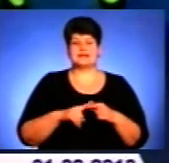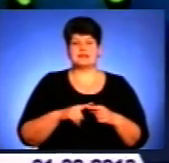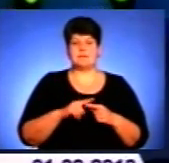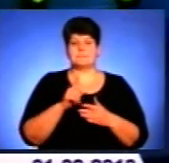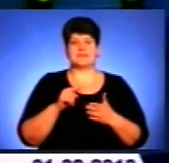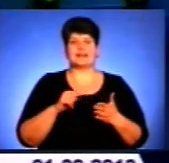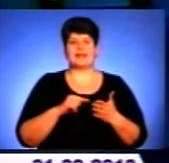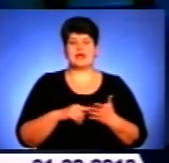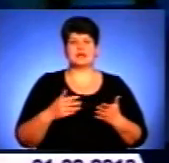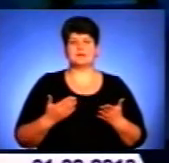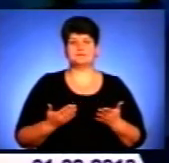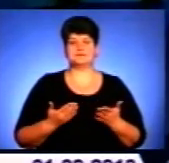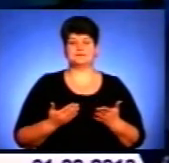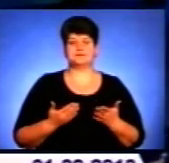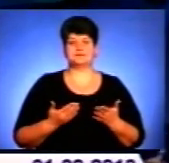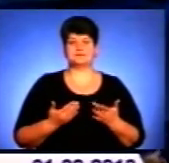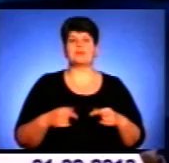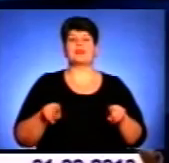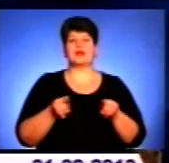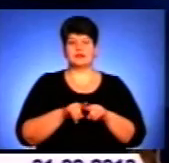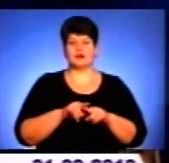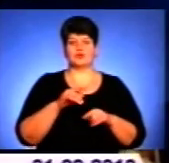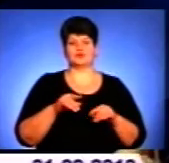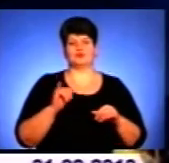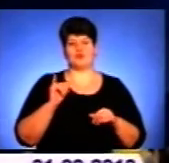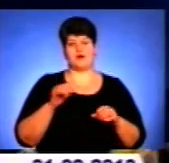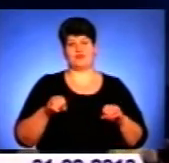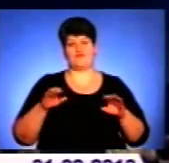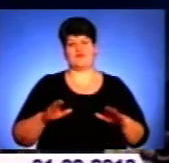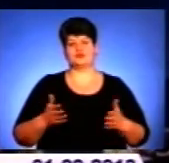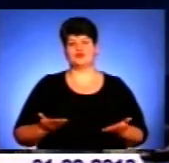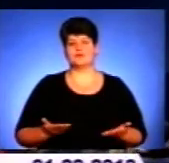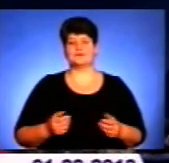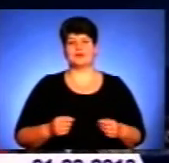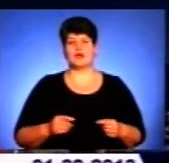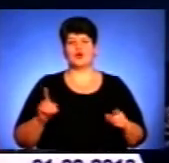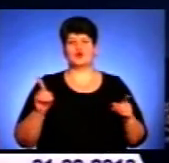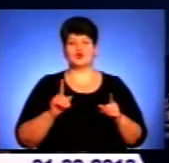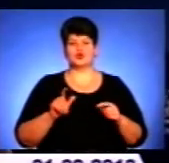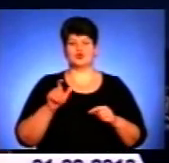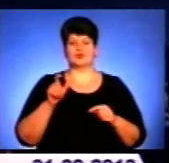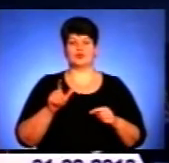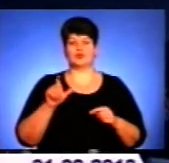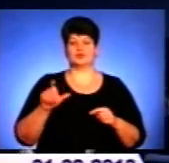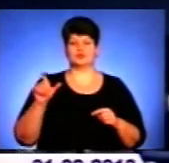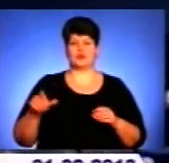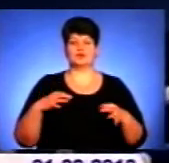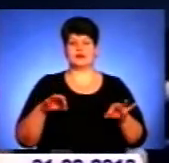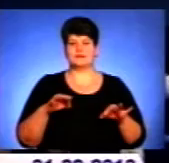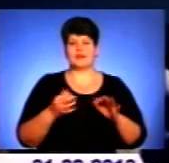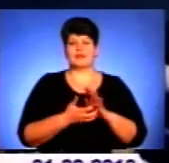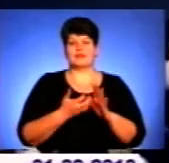також погано вирішено. Щодо громадського транспорту, не вистачає